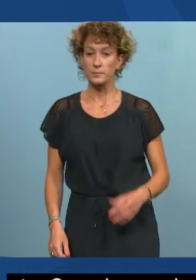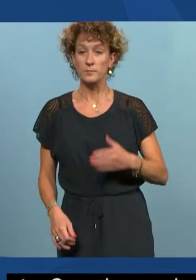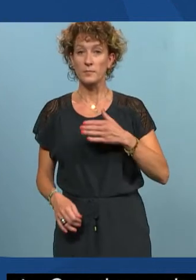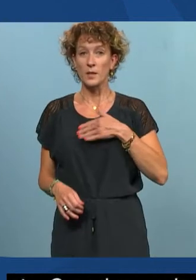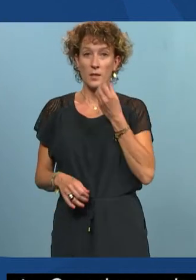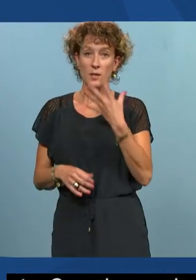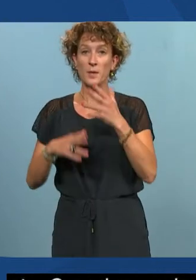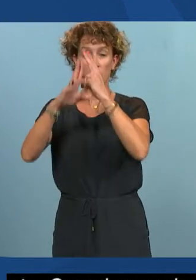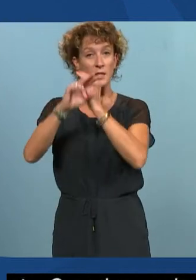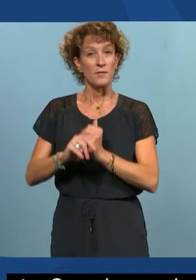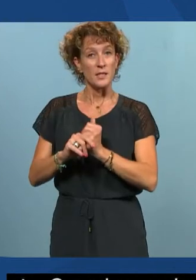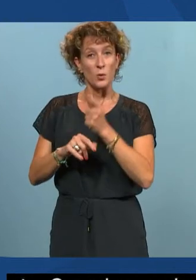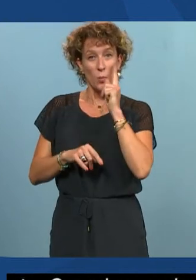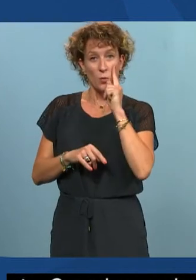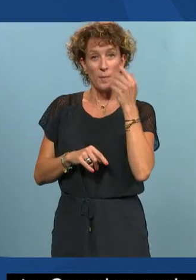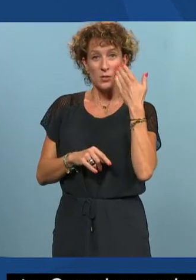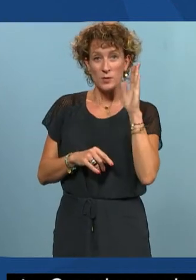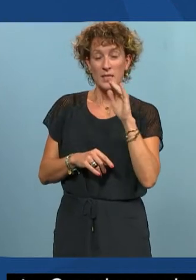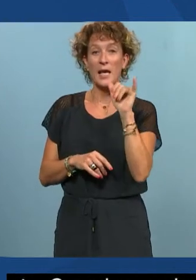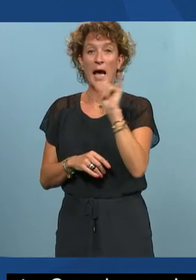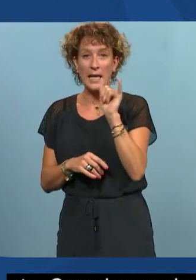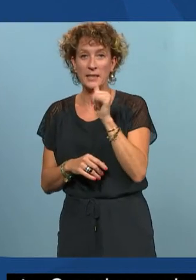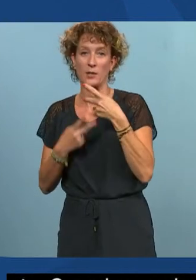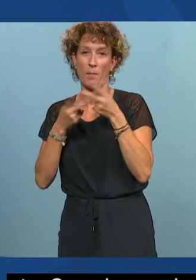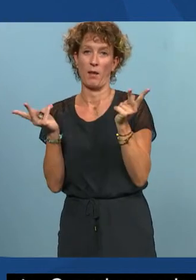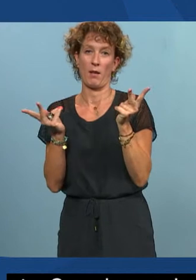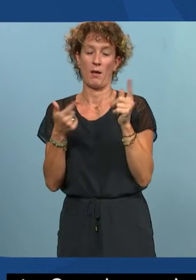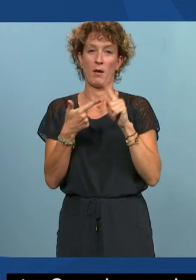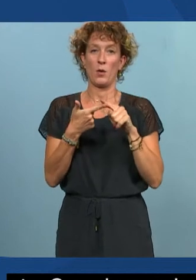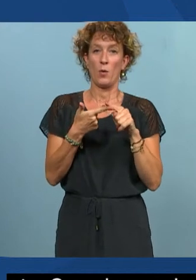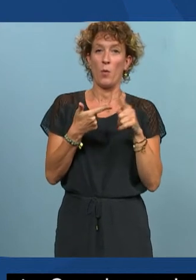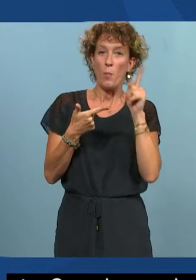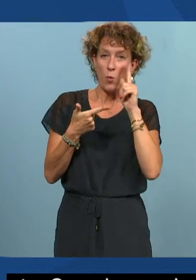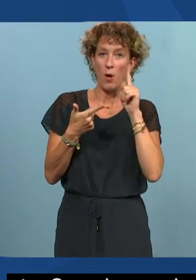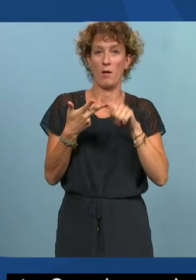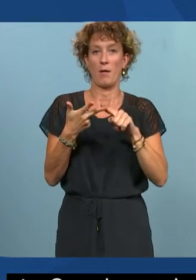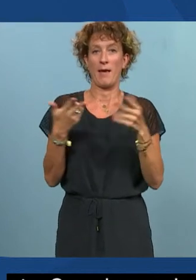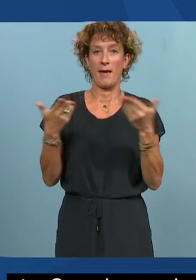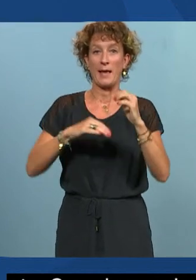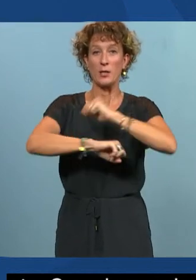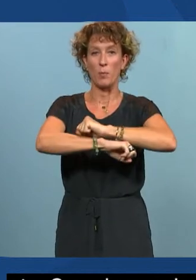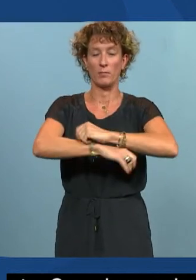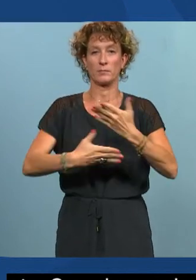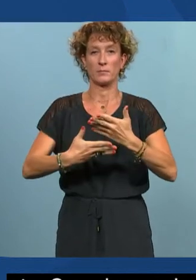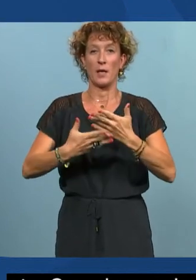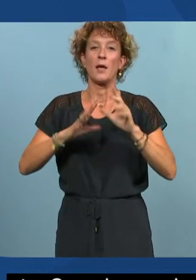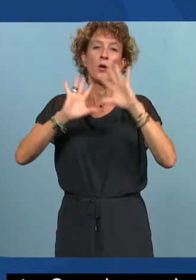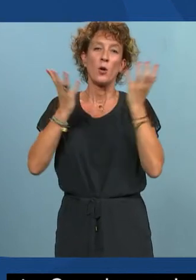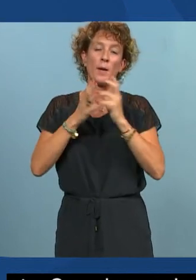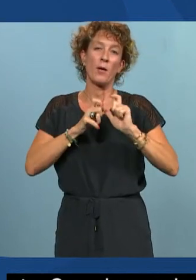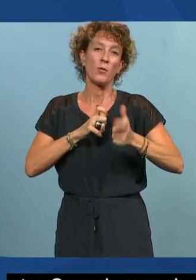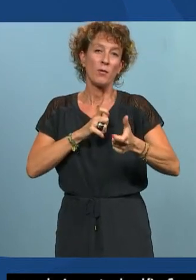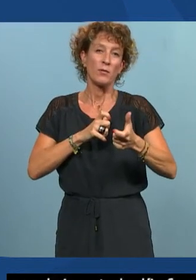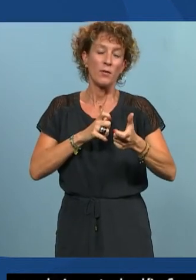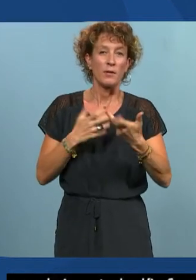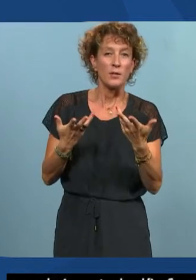qui sont à qui on s'adresse, pourquoi, sur quel type de support. Et globalement, on enchaîne ensuite sur qui est concerné.